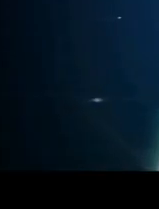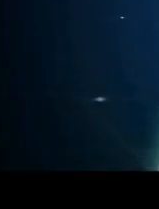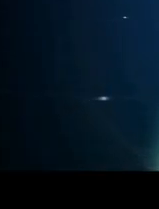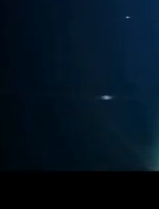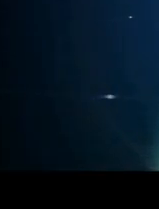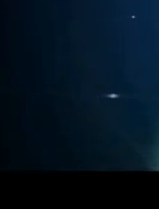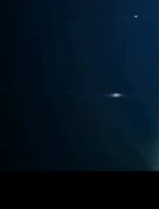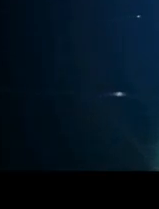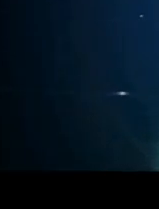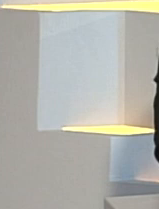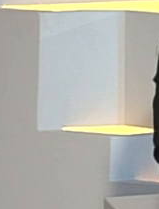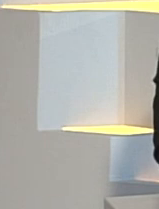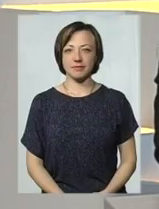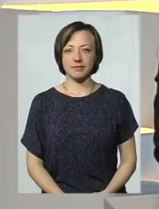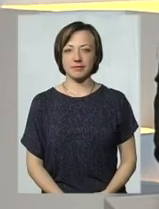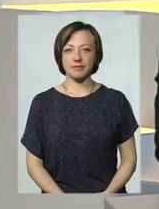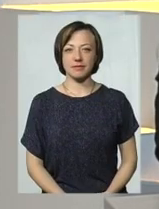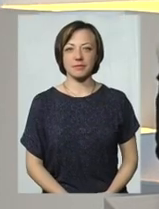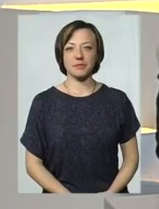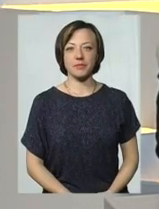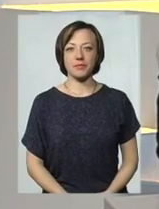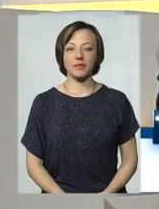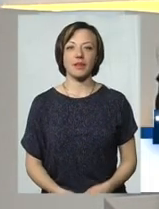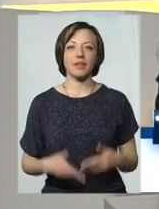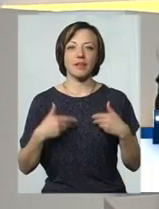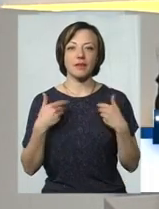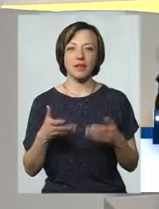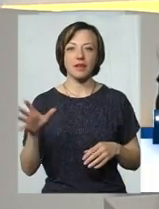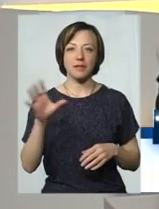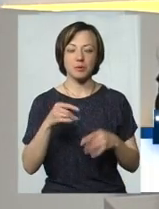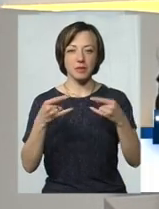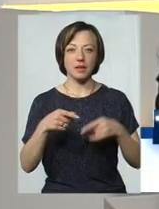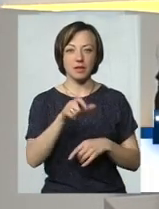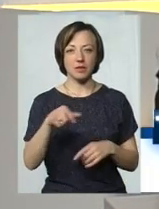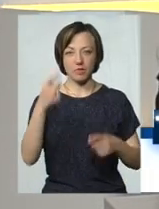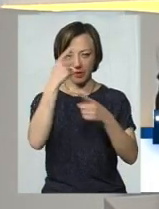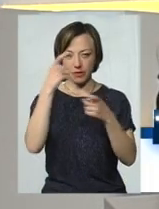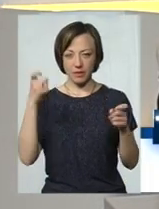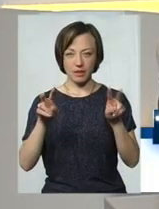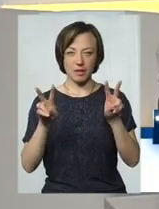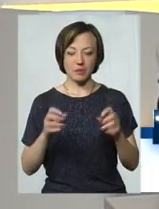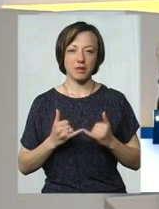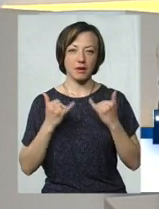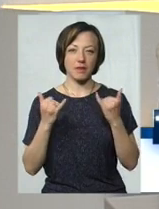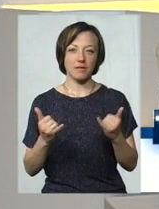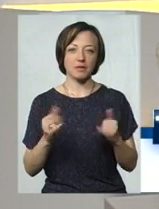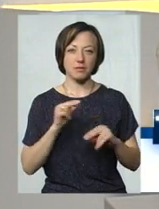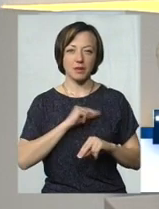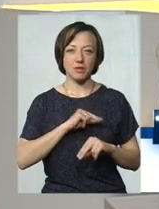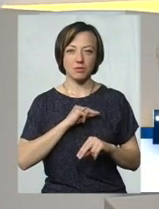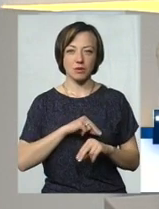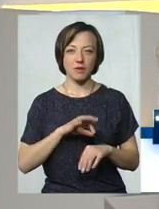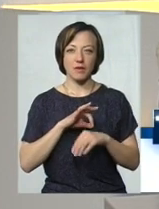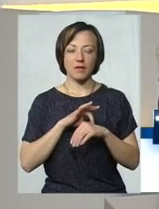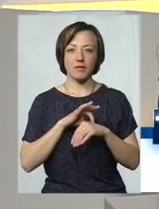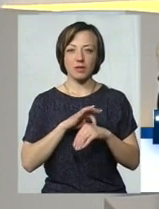Музика Мої вітання усім телеглядачам Поділля Центр. ефірі тема. Сьогодні для вас у цій студії працюю я,